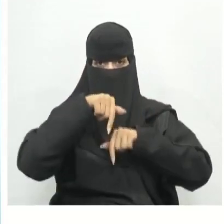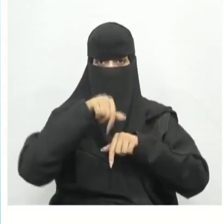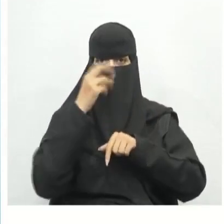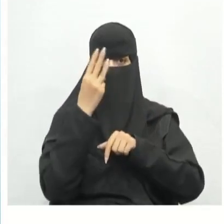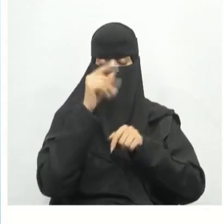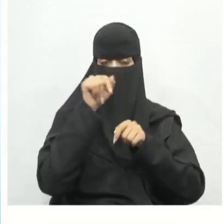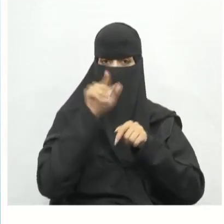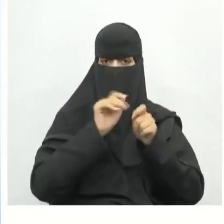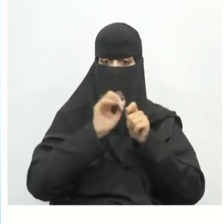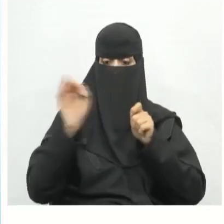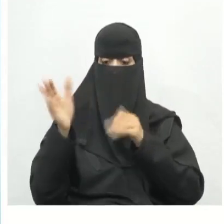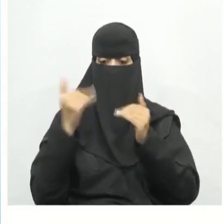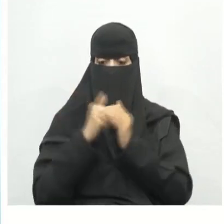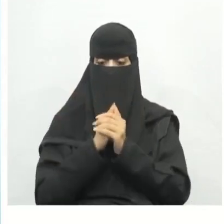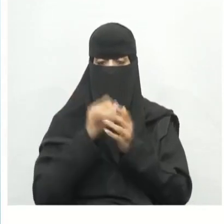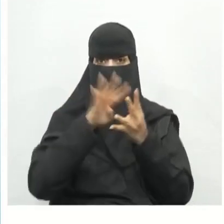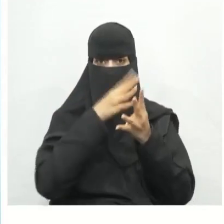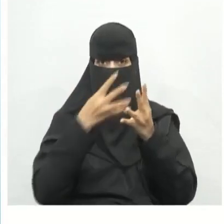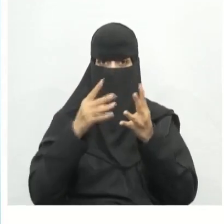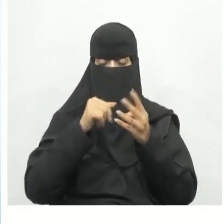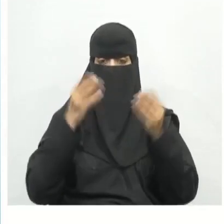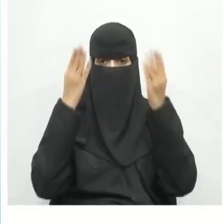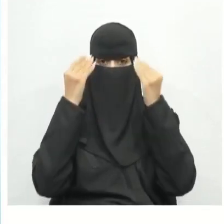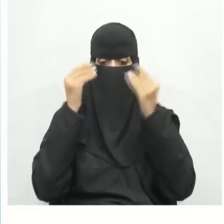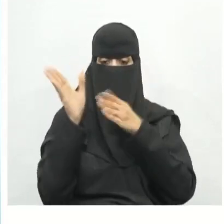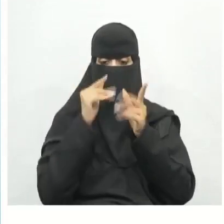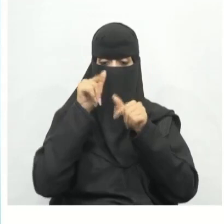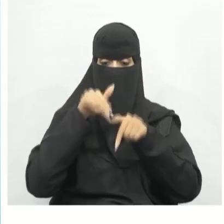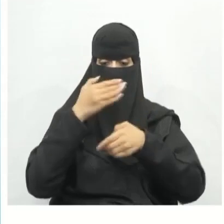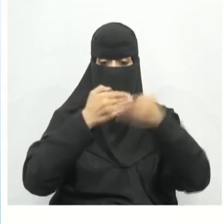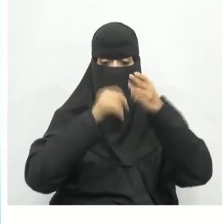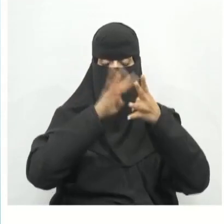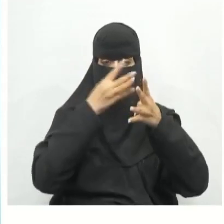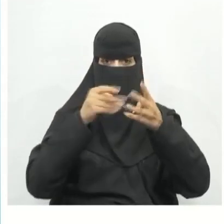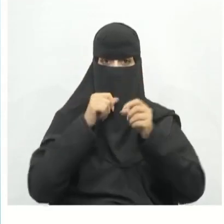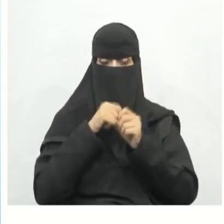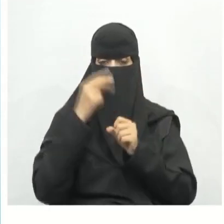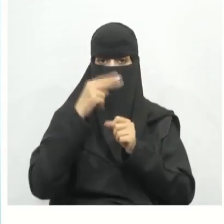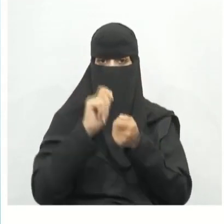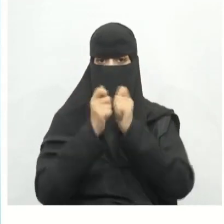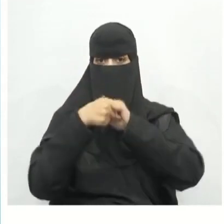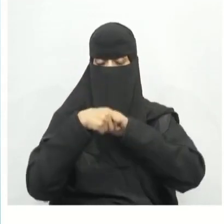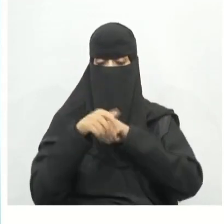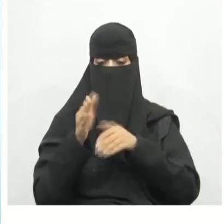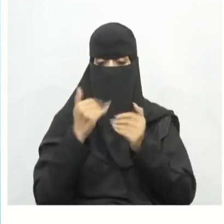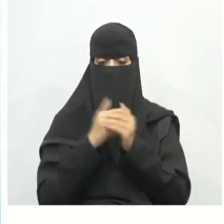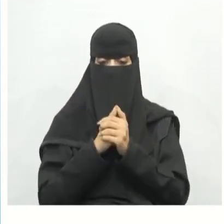ثلاثية الأبعاد أيضا يتكون من جداول البيانات لإنشاء جداول البيانات وتحريرها